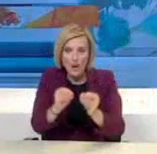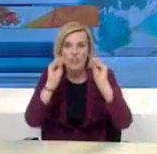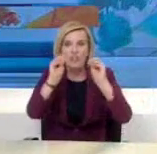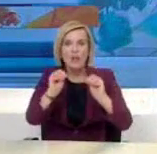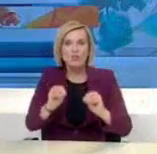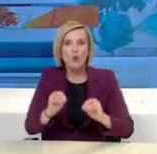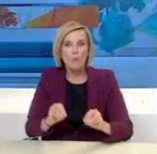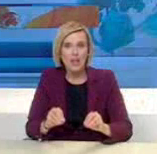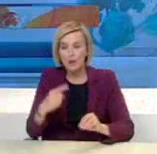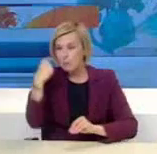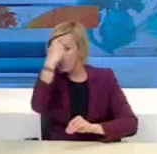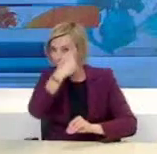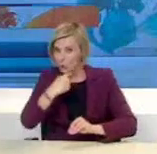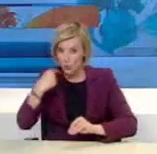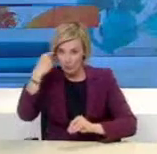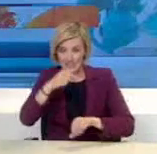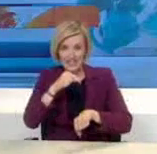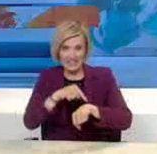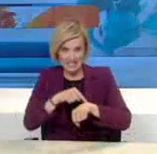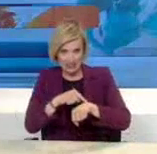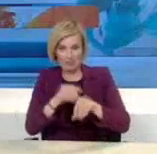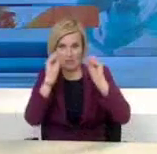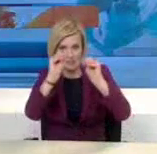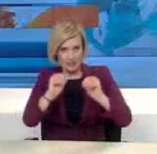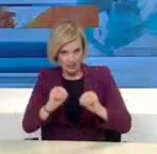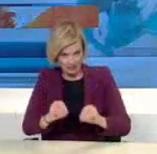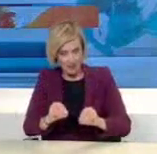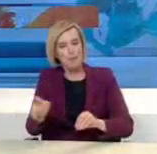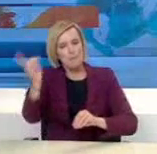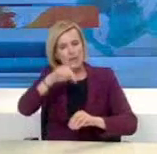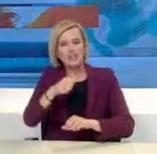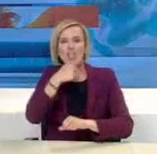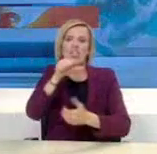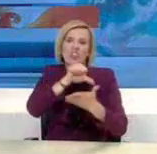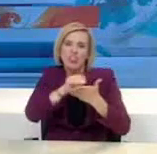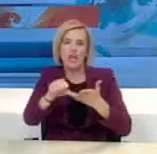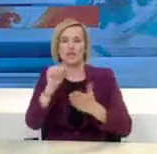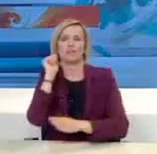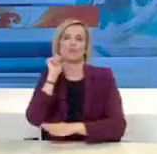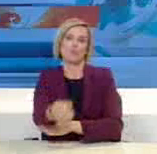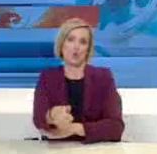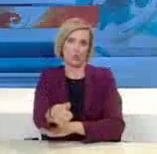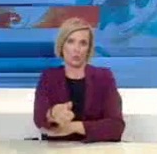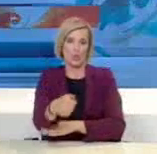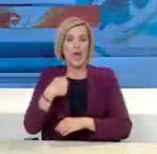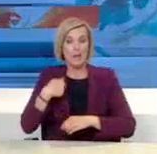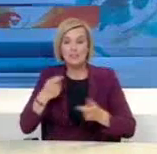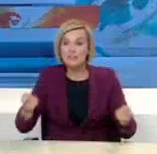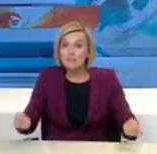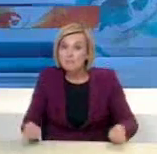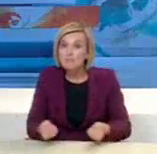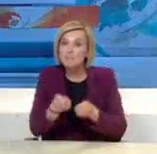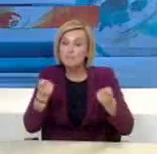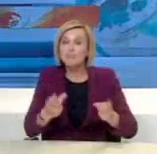διαγράφονται. Χρησιμοποιούμε το SMS μόνο σαν απόκομα, αντί χαρτιού να μπορεί ο κάθε πολίτης να χρησιμοποιήσει την